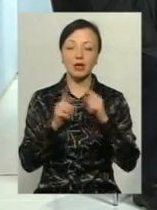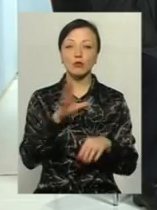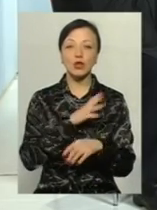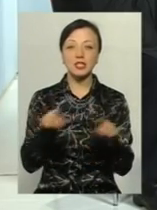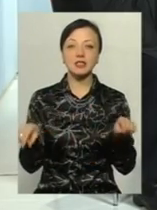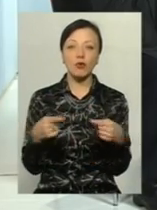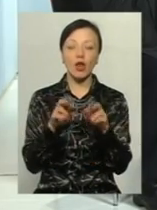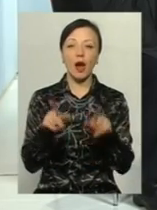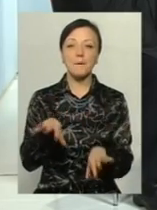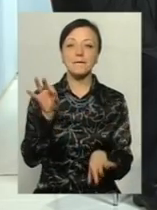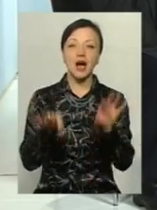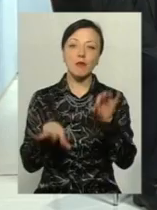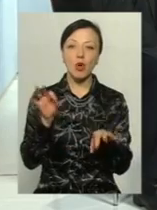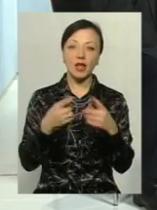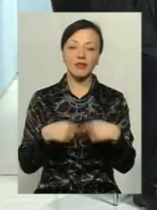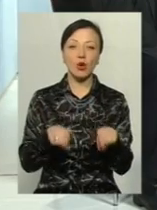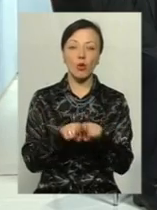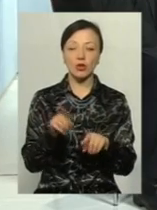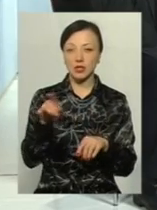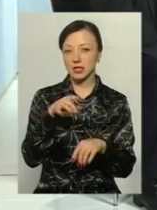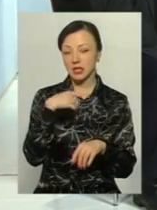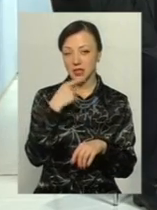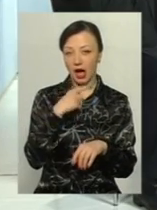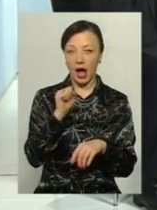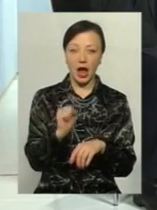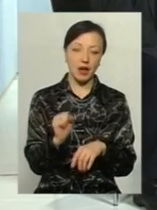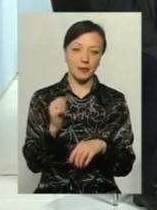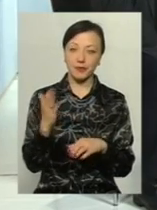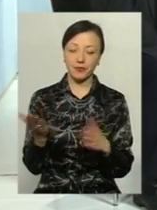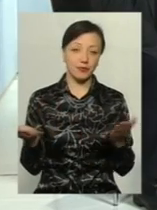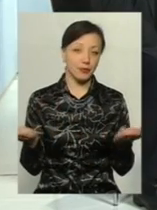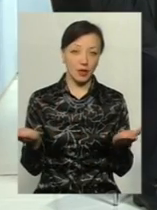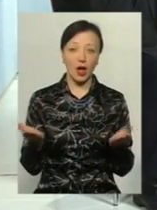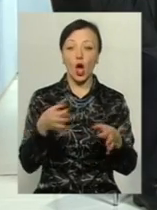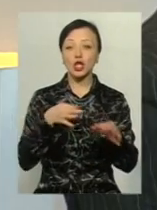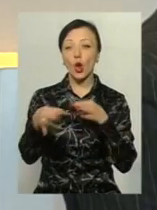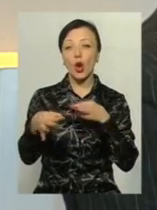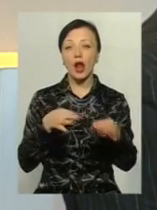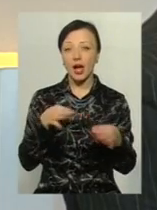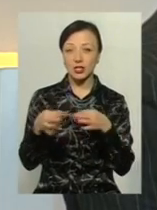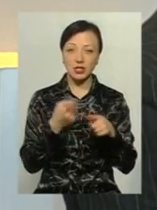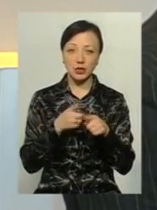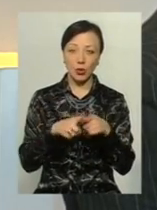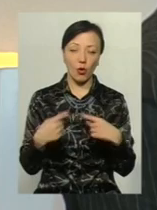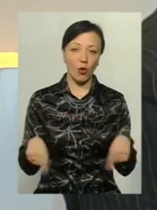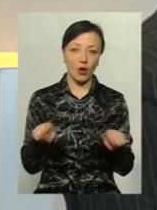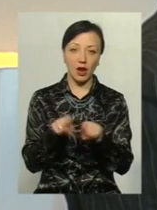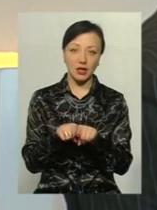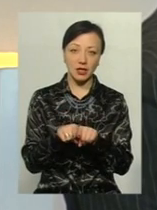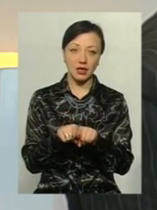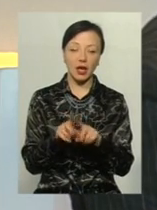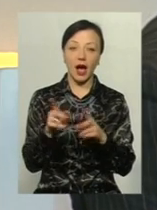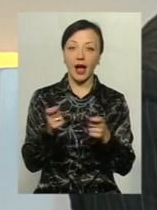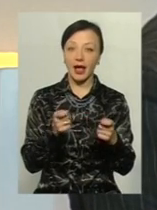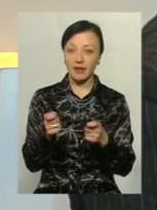створені як маніпулятивний орган? Те, що сказав Володимирович. Вони, добре, що консультативні ці органи, і як